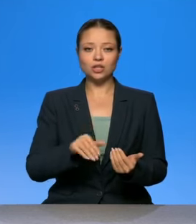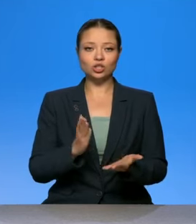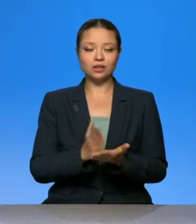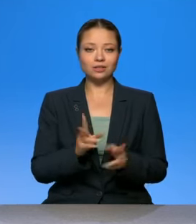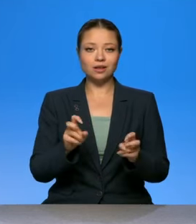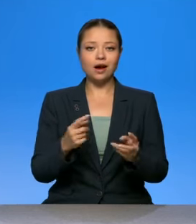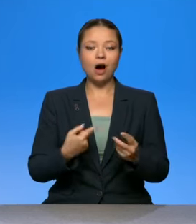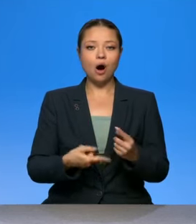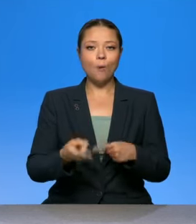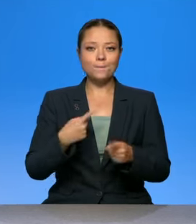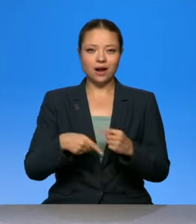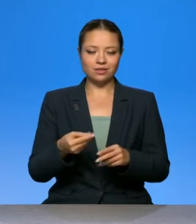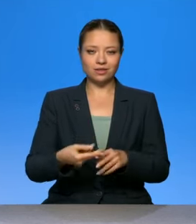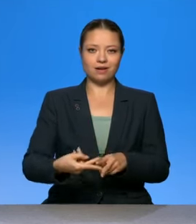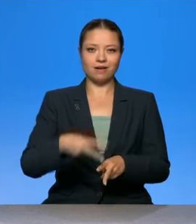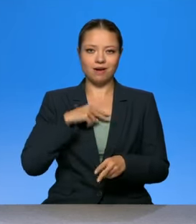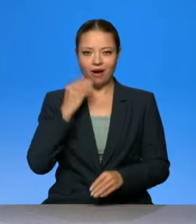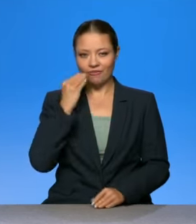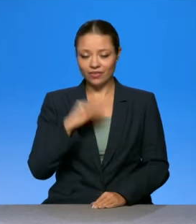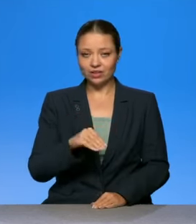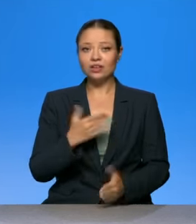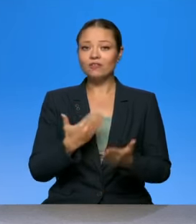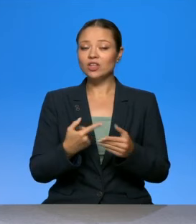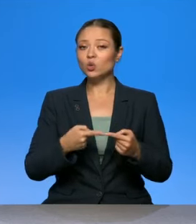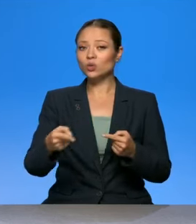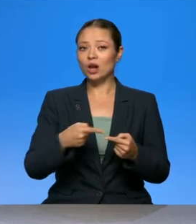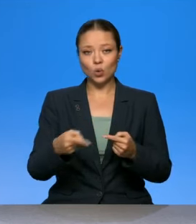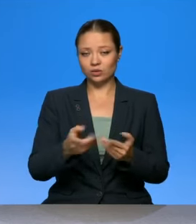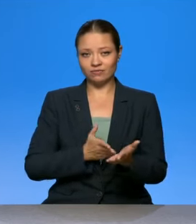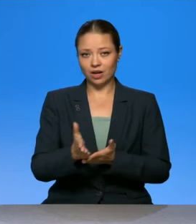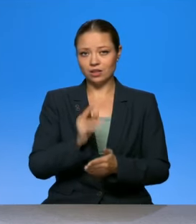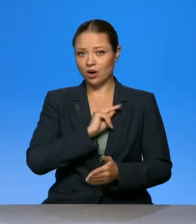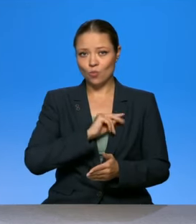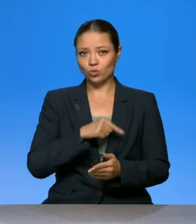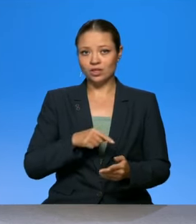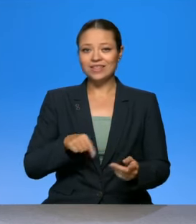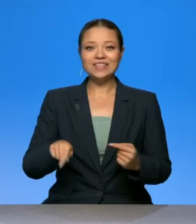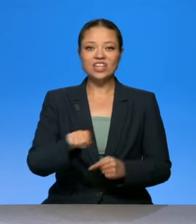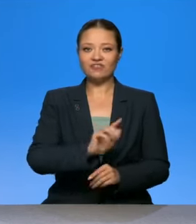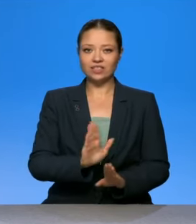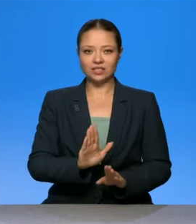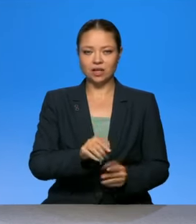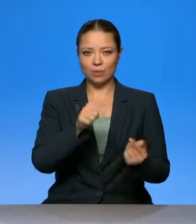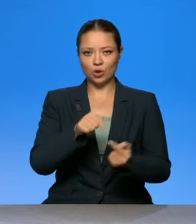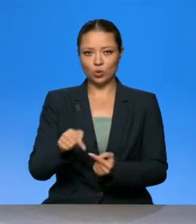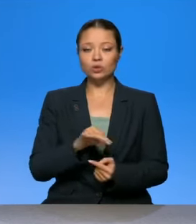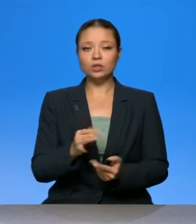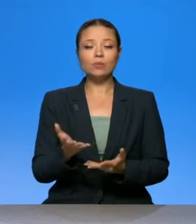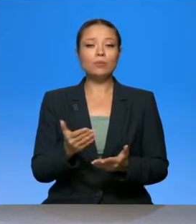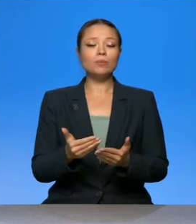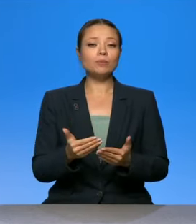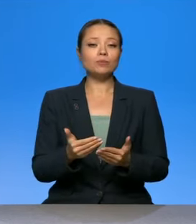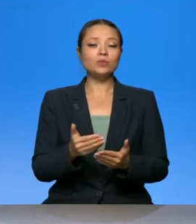удаленные способы работы, они не везде пригодны. Сейчас перед многими работодателям стоит как раз